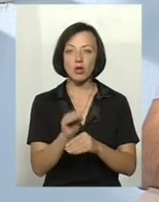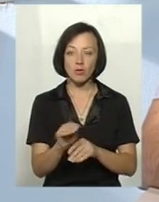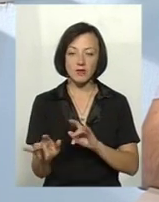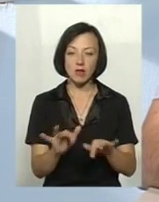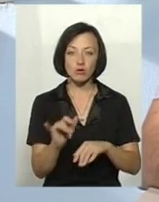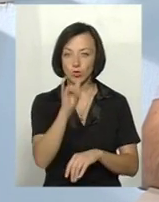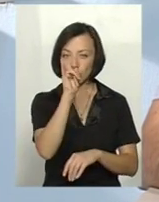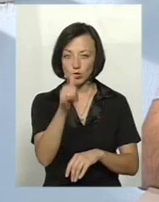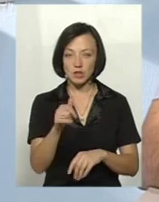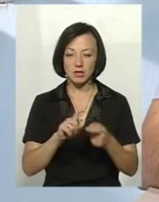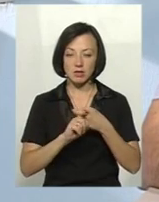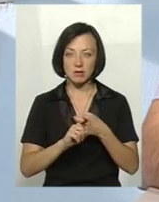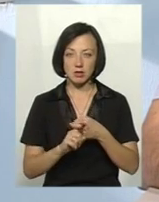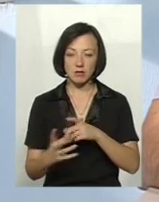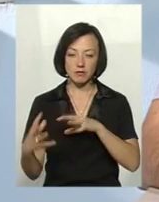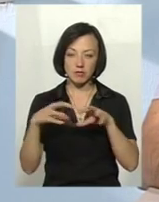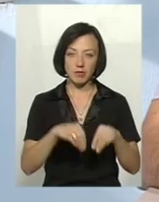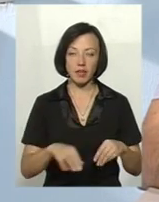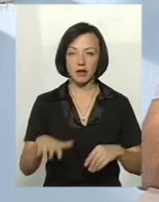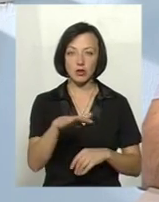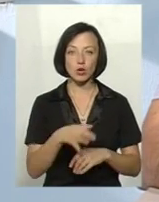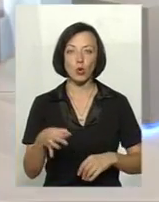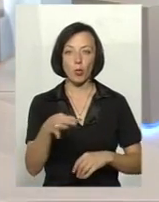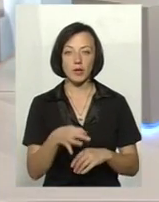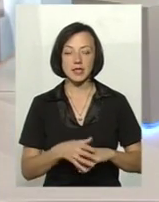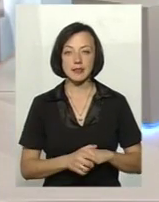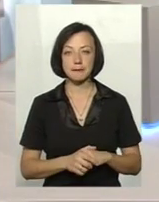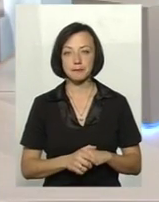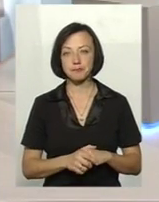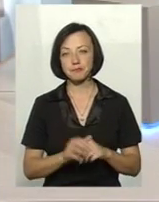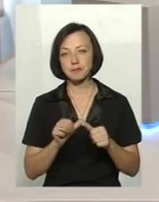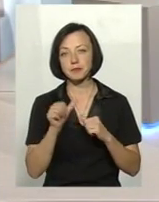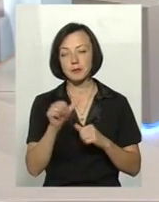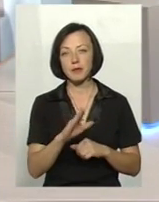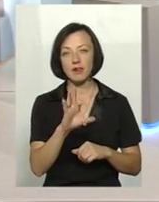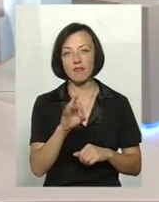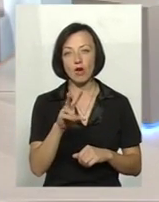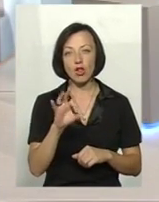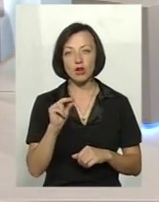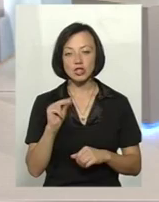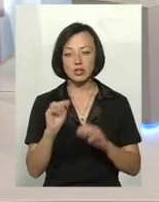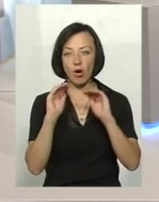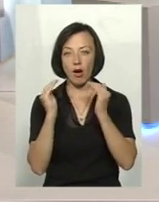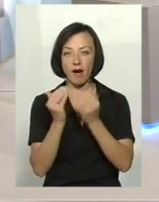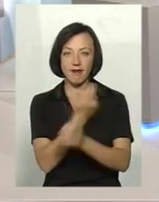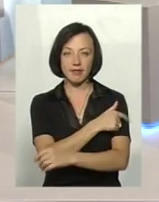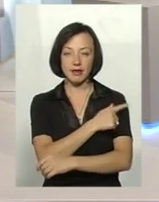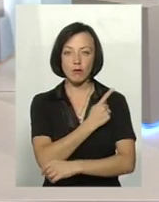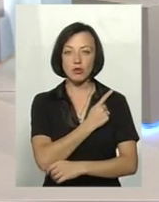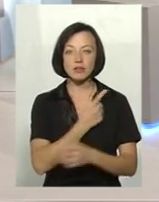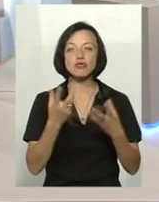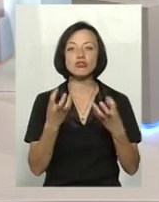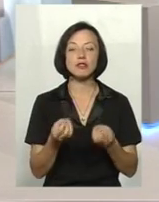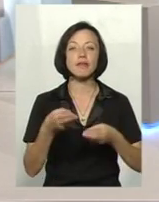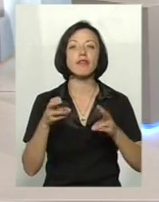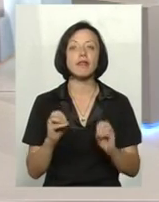не допустити збудника африканської чуми на територію області. Окрім Волочистька, карантинні пости де ще знаходяться в